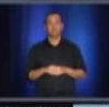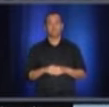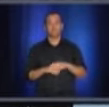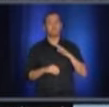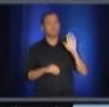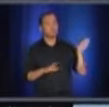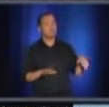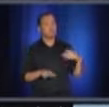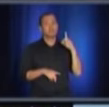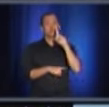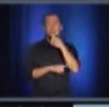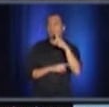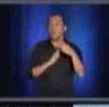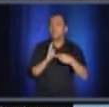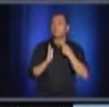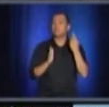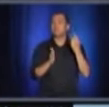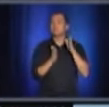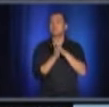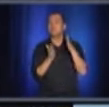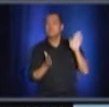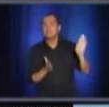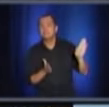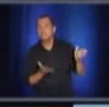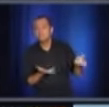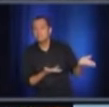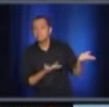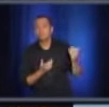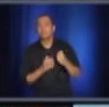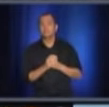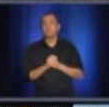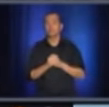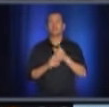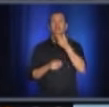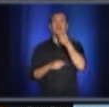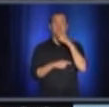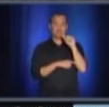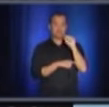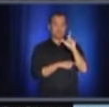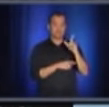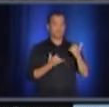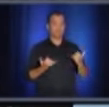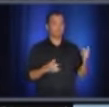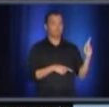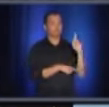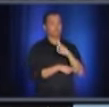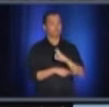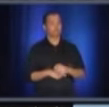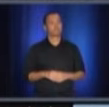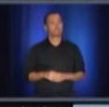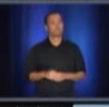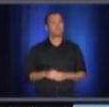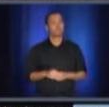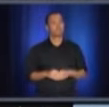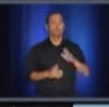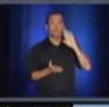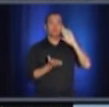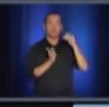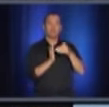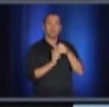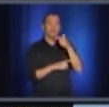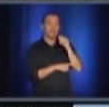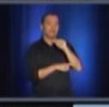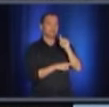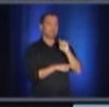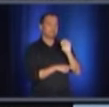nom et votre média, s'il vous plaît. Bonjour, je sais si je peux, en anglais, s'il vous plaît, René Broumer, la Munchal Gazette, bonjour. As we're moving